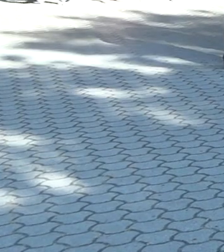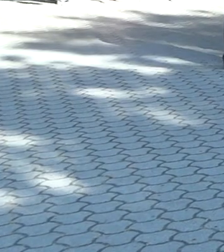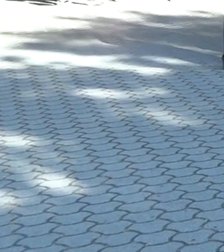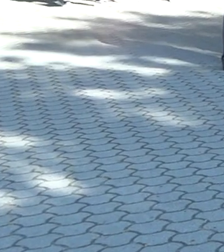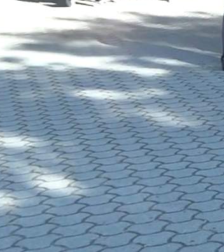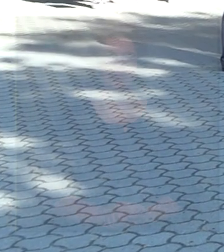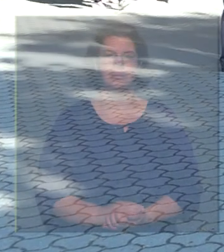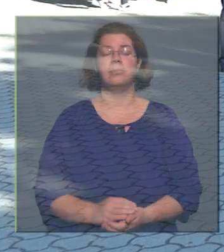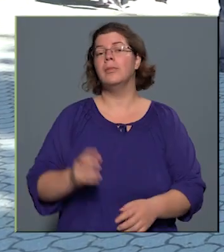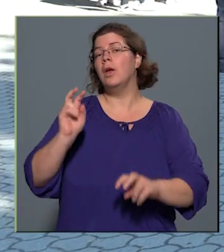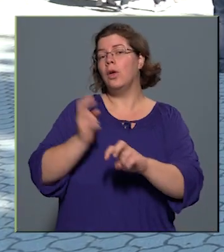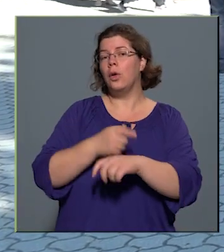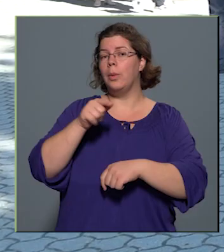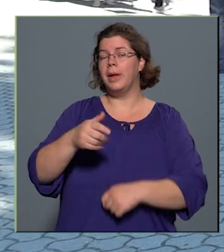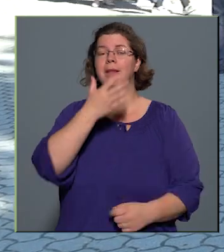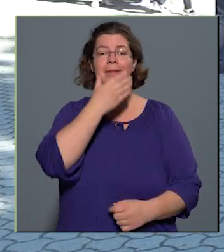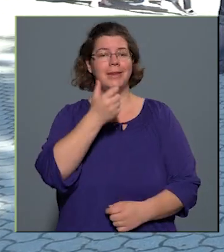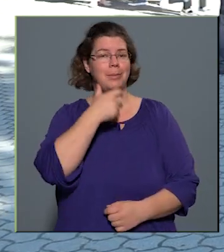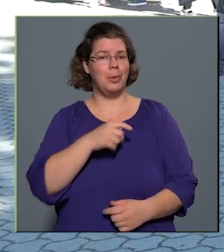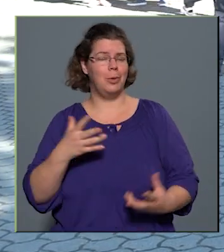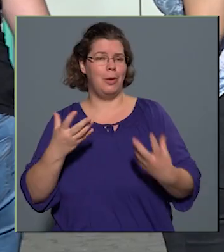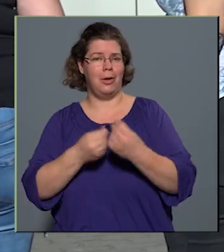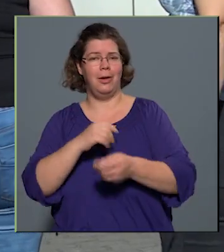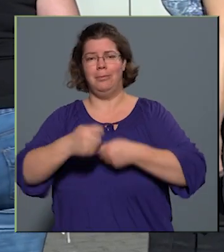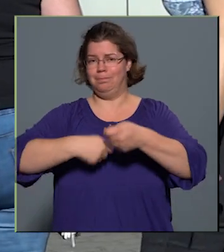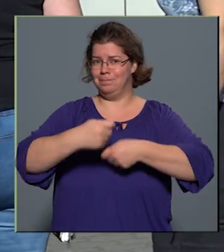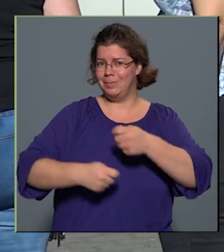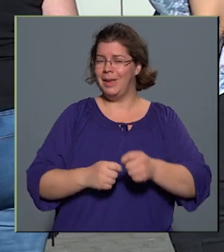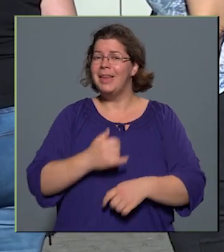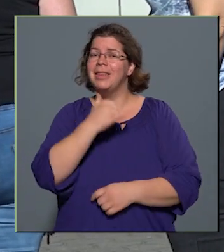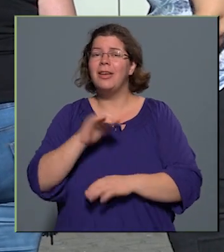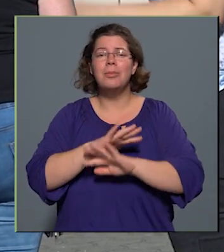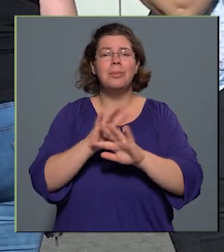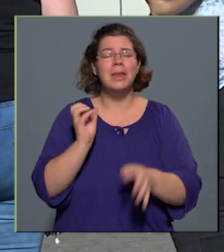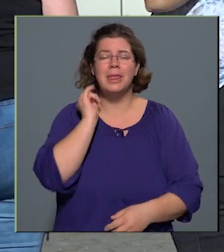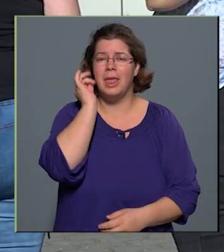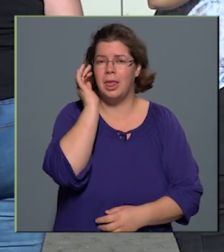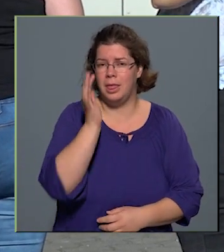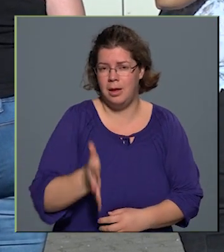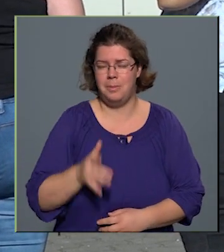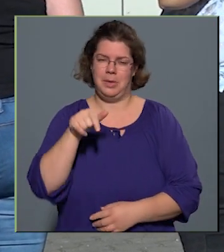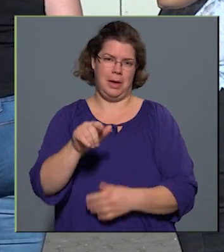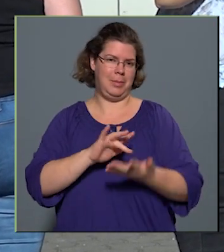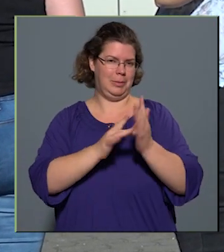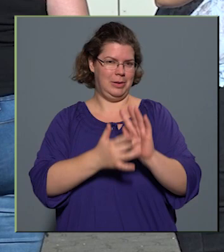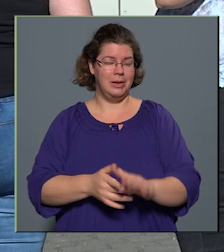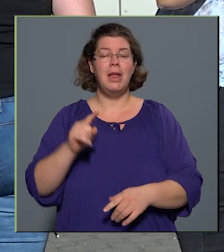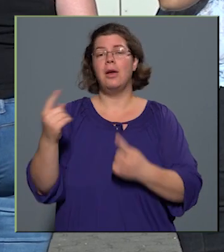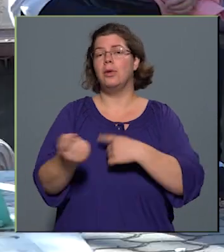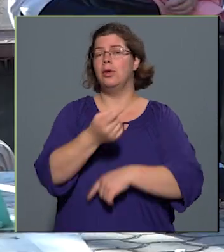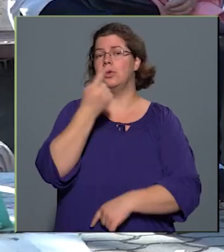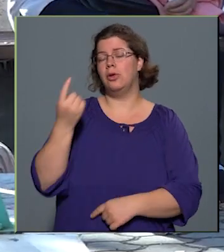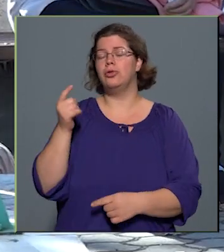A Kőbányán a szépkorúakkal való törődés az év mindennapján megmutatkozik, de különös az odafigyelés az